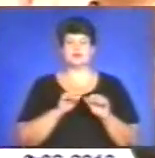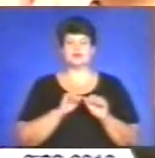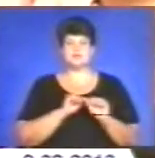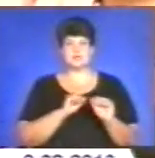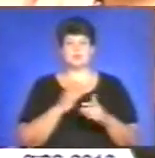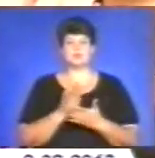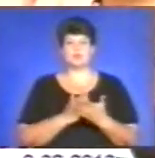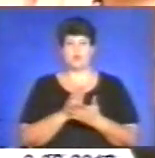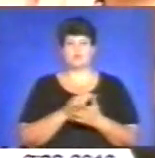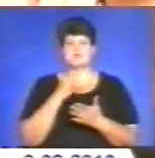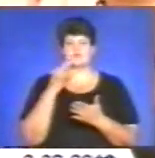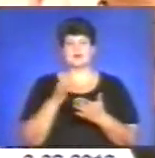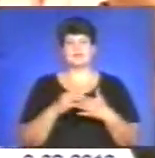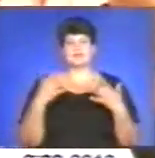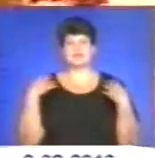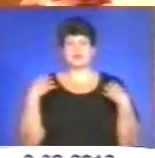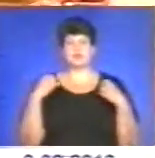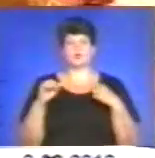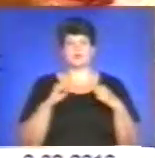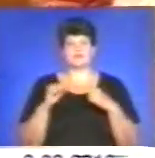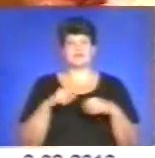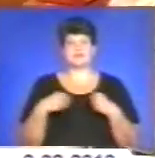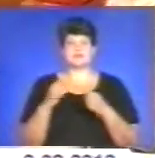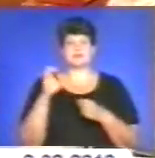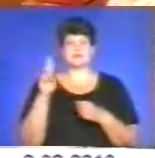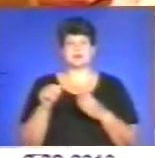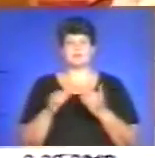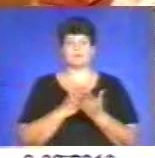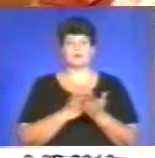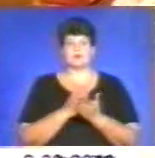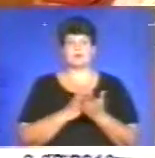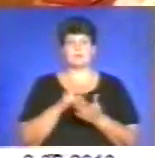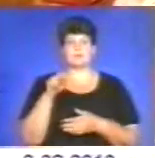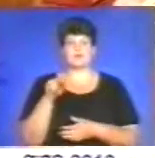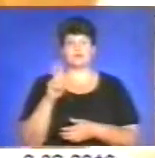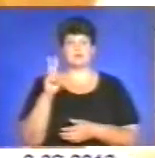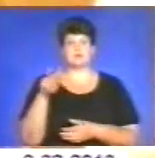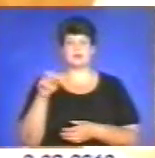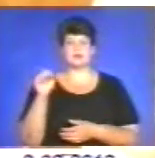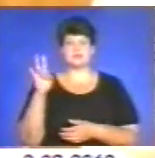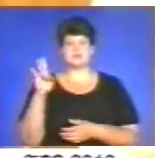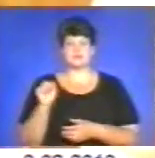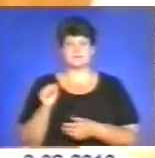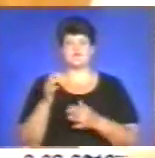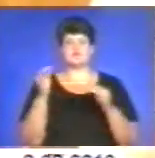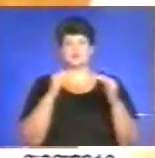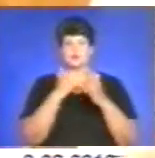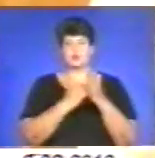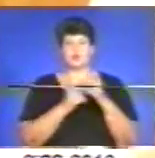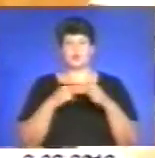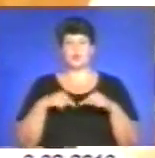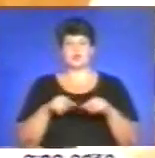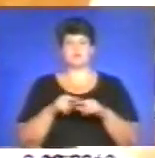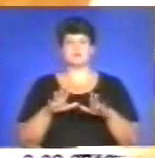звітував начальник управління організації надання соціальних послуг департаменту Павло Кланца. В структурі органів соціального захисту